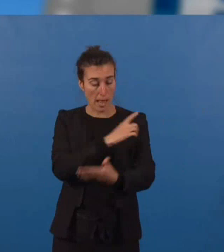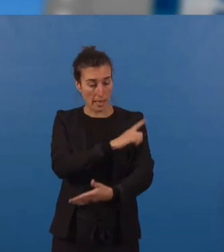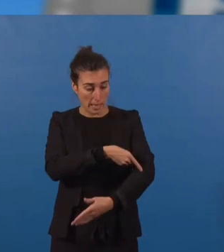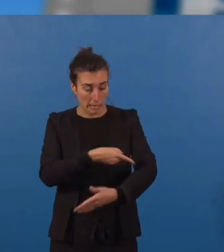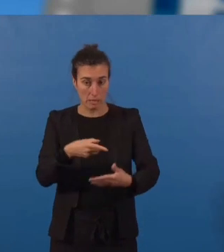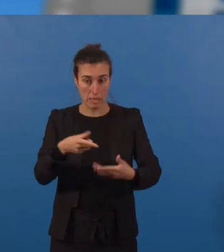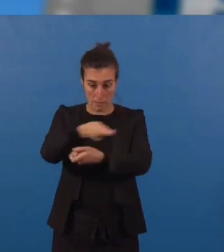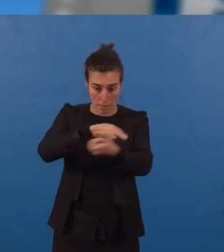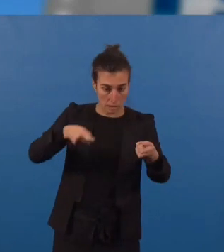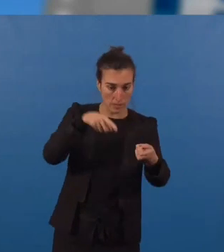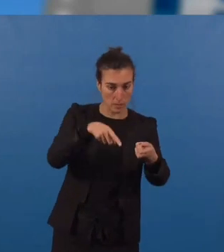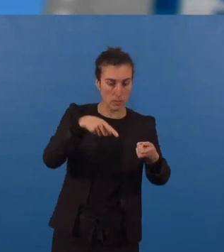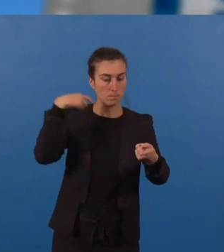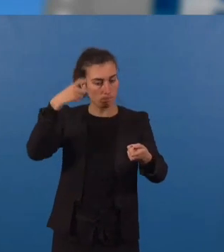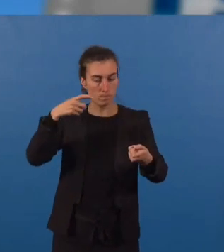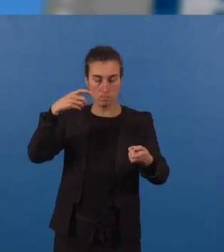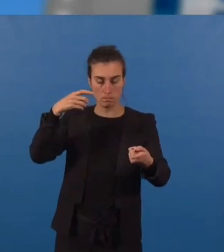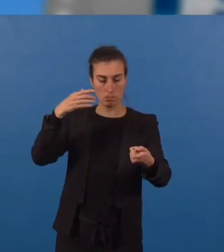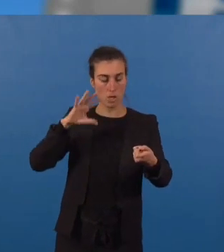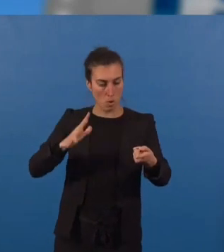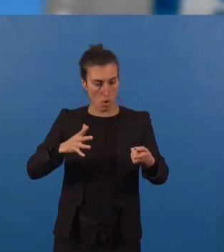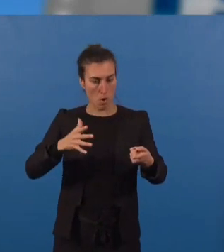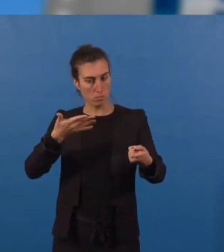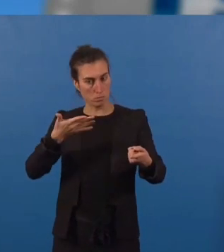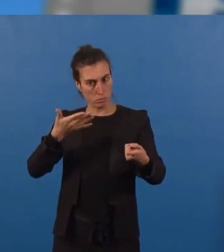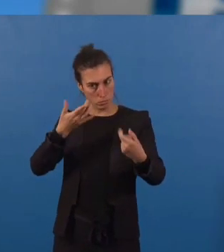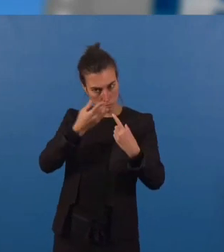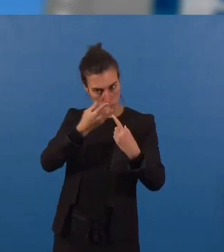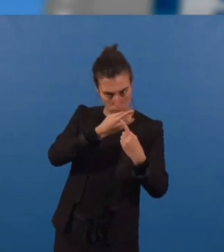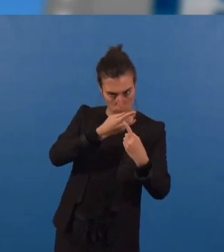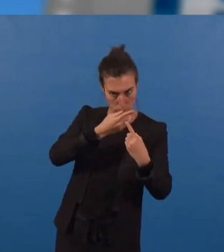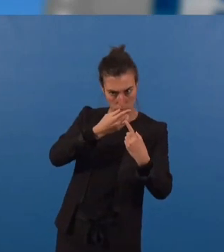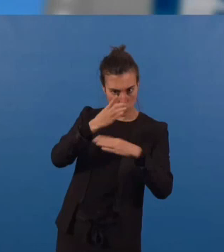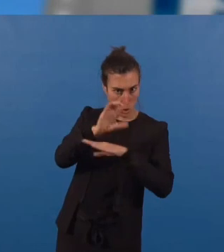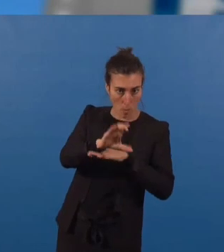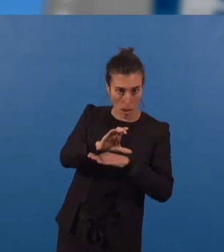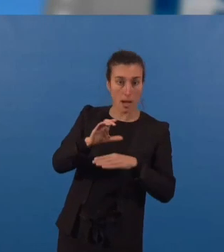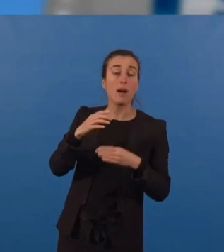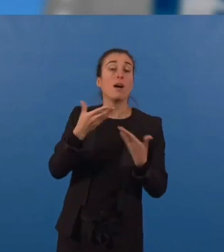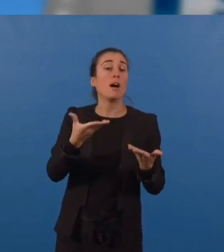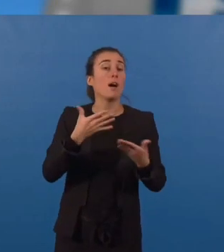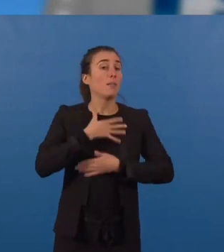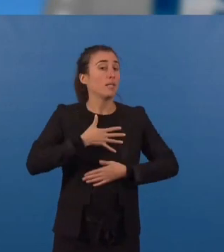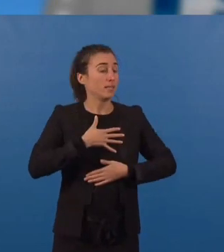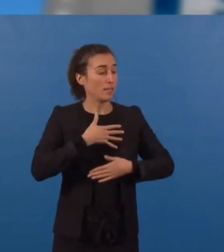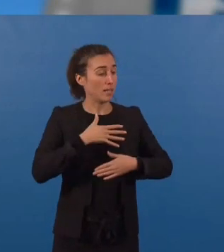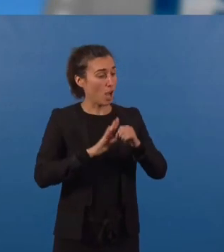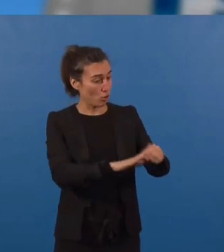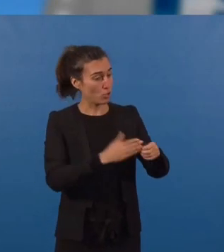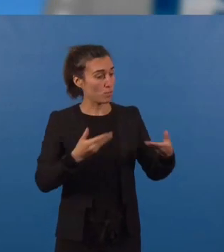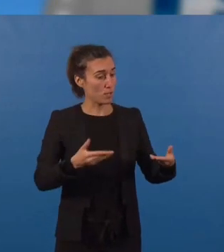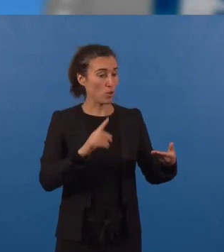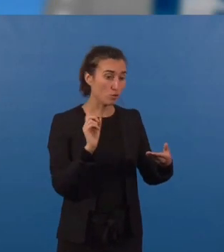questionner et pour notre part combattre. Je suis d'ailleurs ravi de voir tout le monde à gauche ce matin désormais d'accord sur la